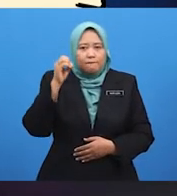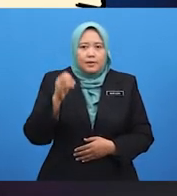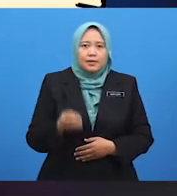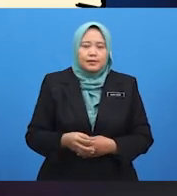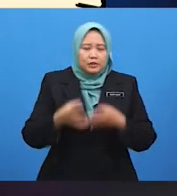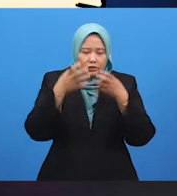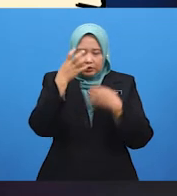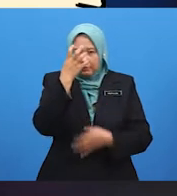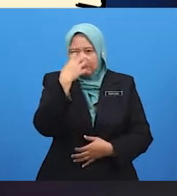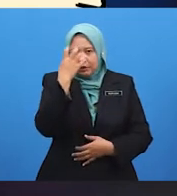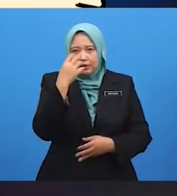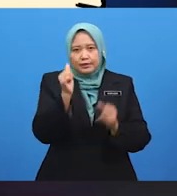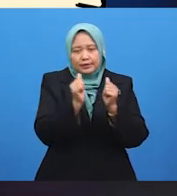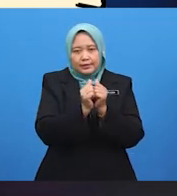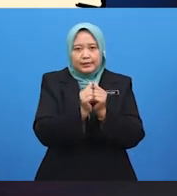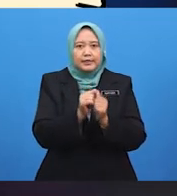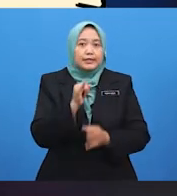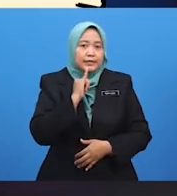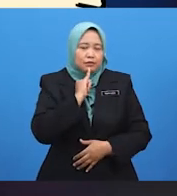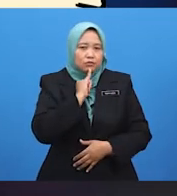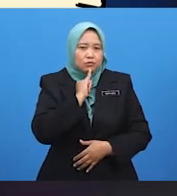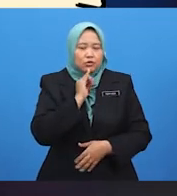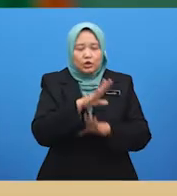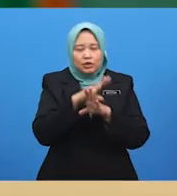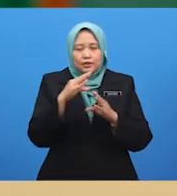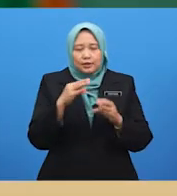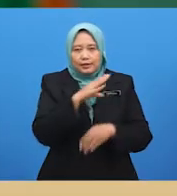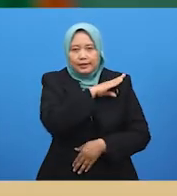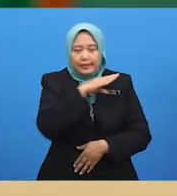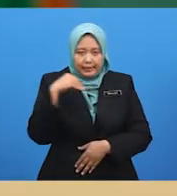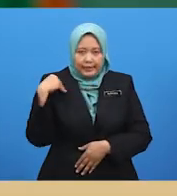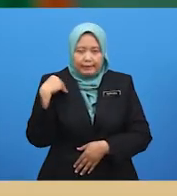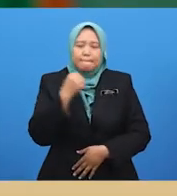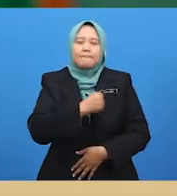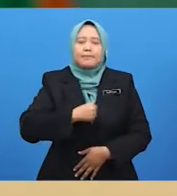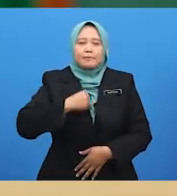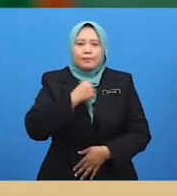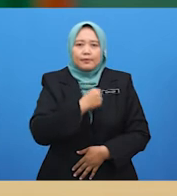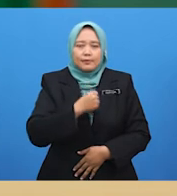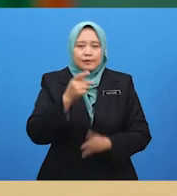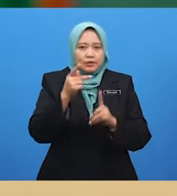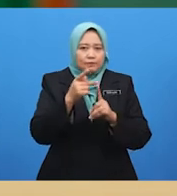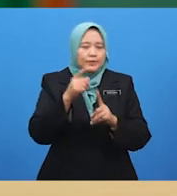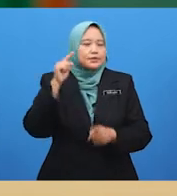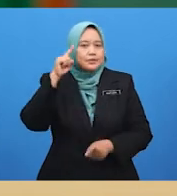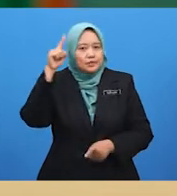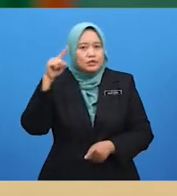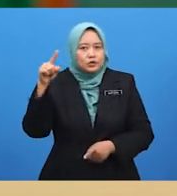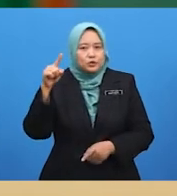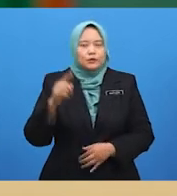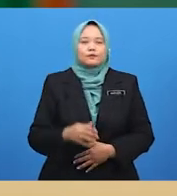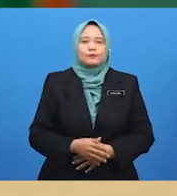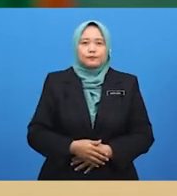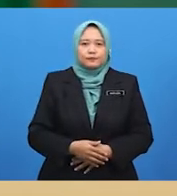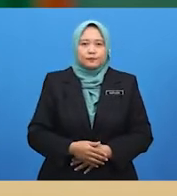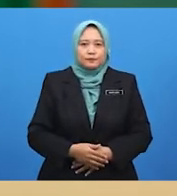kesalahan dan meminta maaf kepada Zul. Itulah yang berlaku dalam situasi kedua tadi,